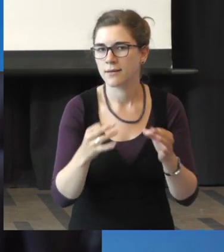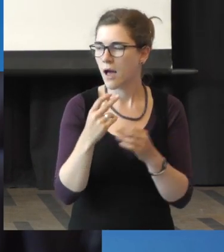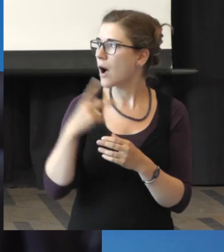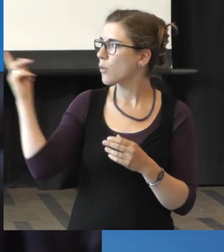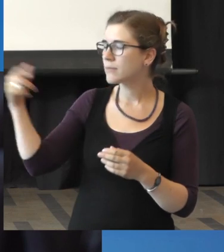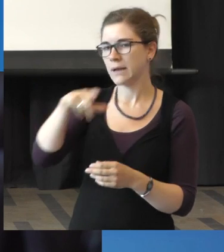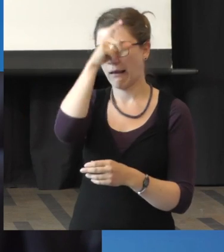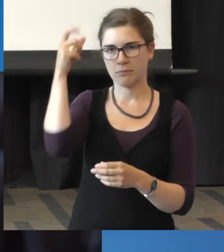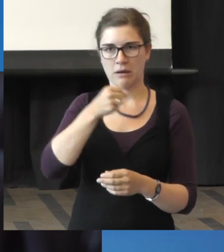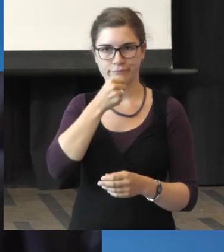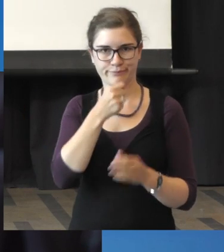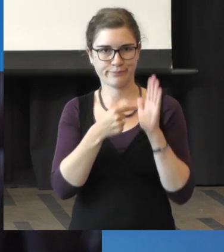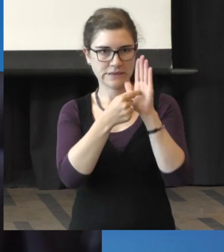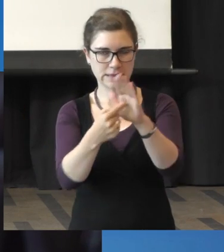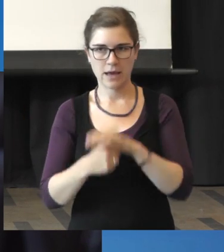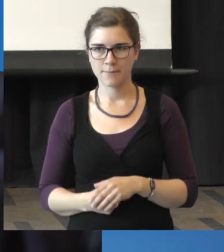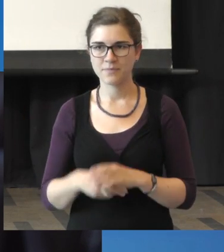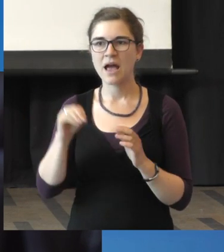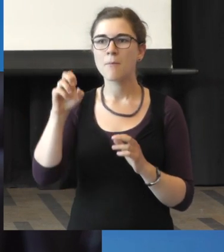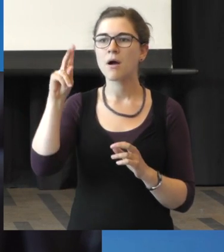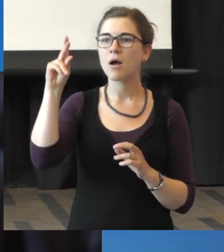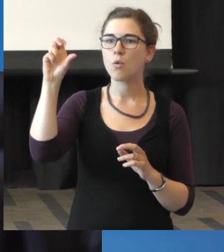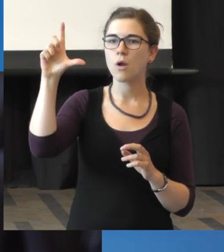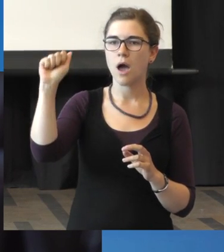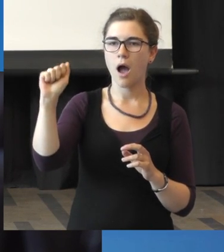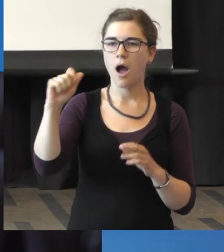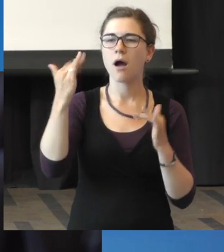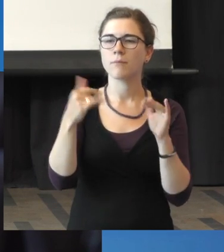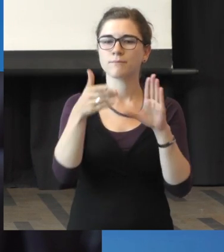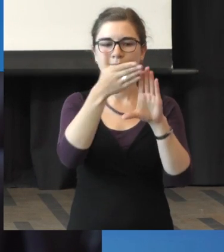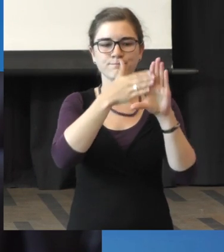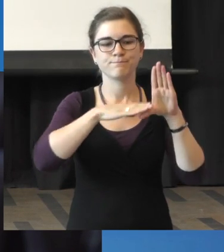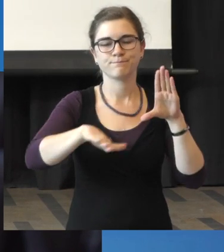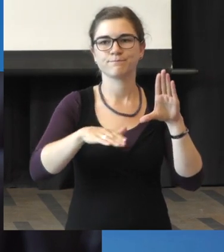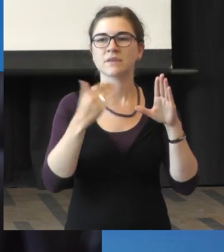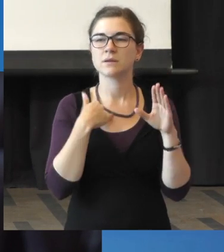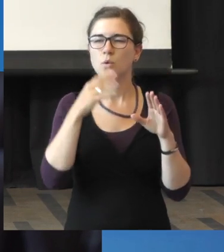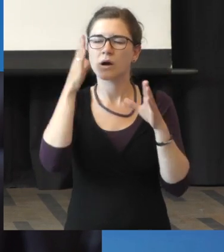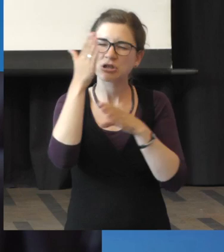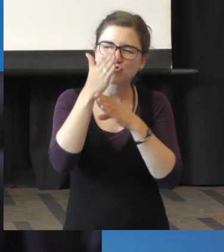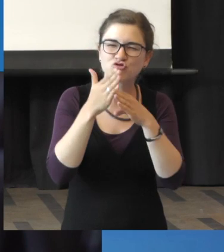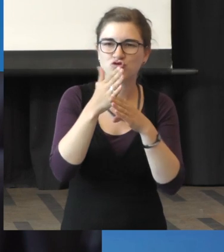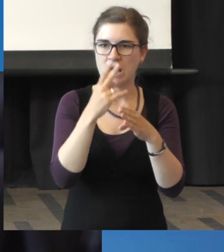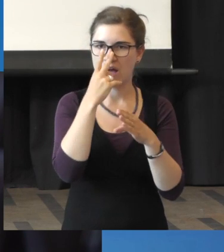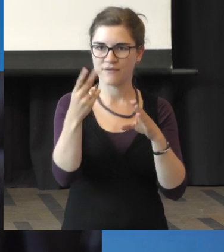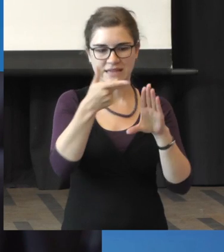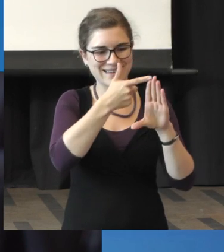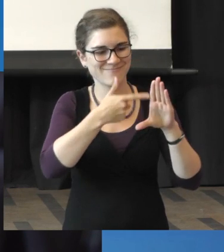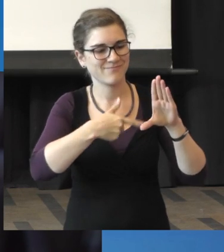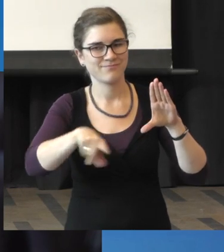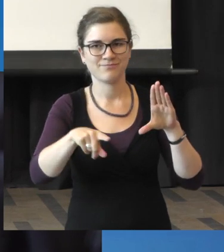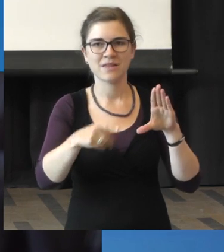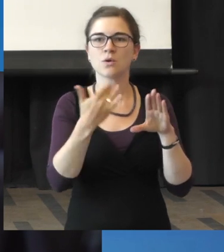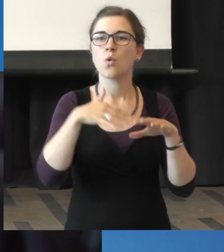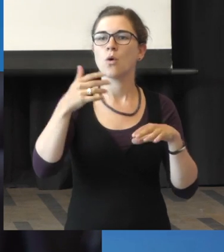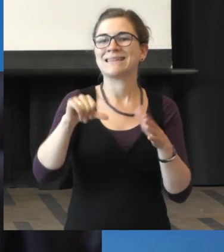den Experten hören. Makula ist die Stelle des schärfsten Sehens auf unserer zentralen